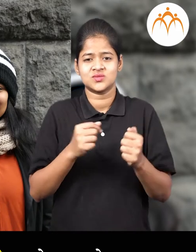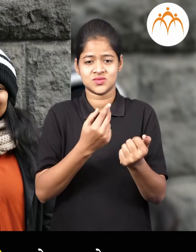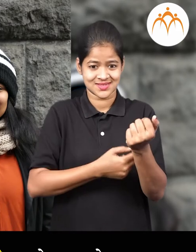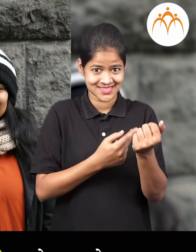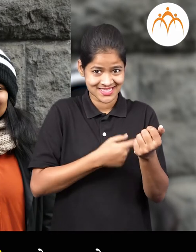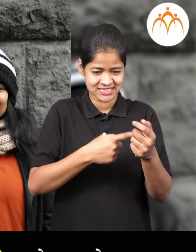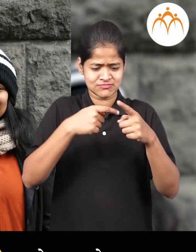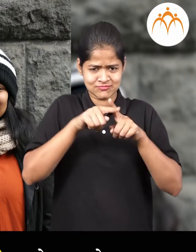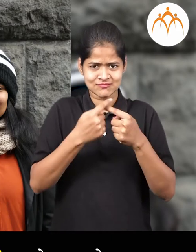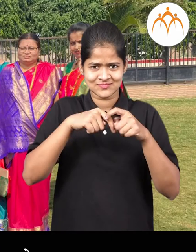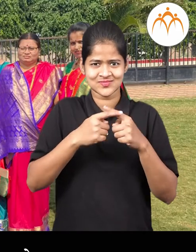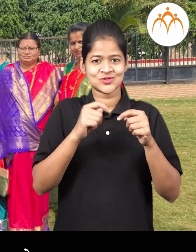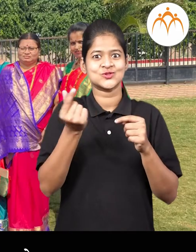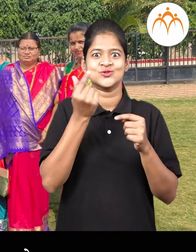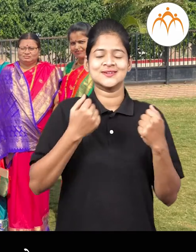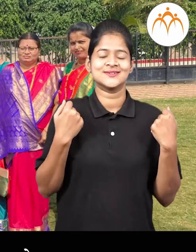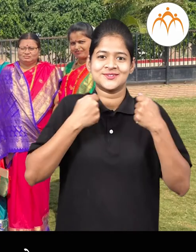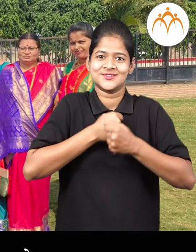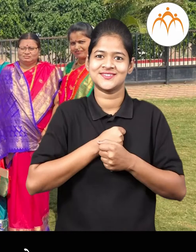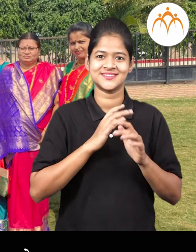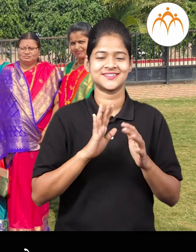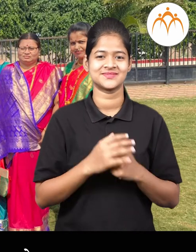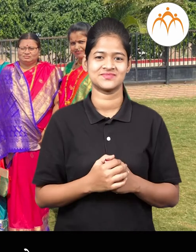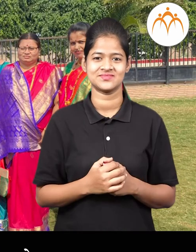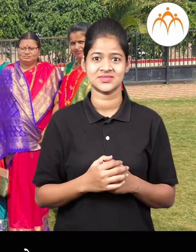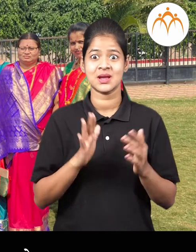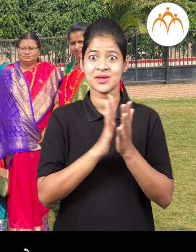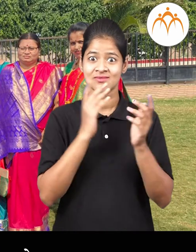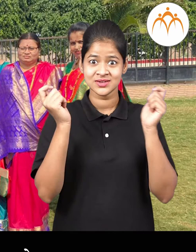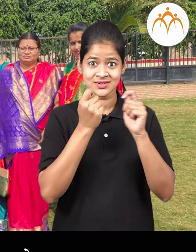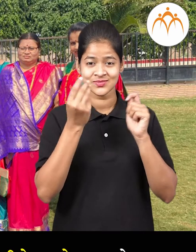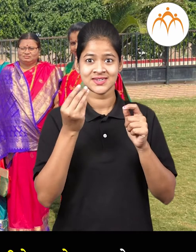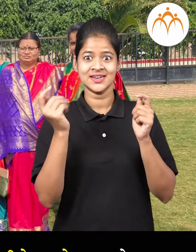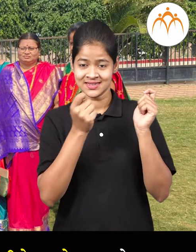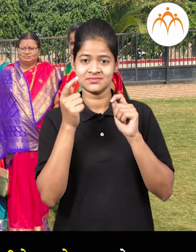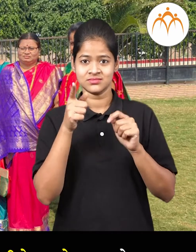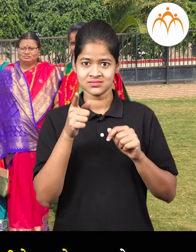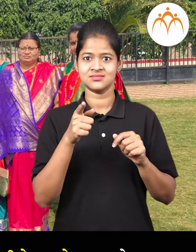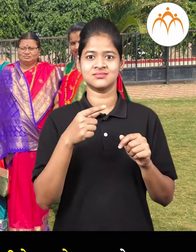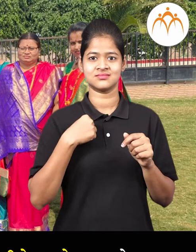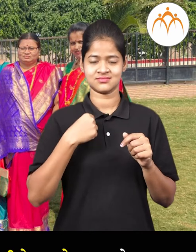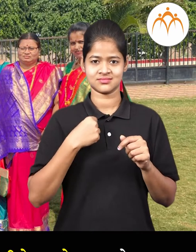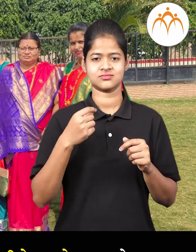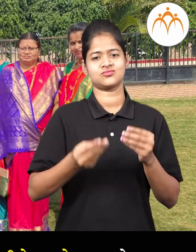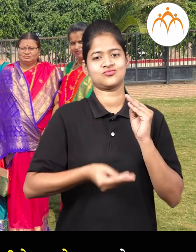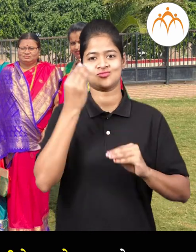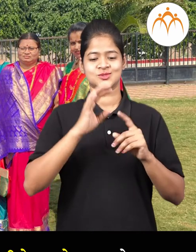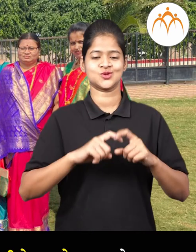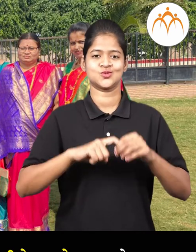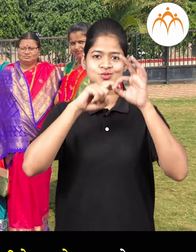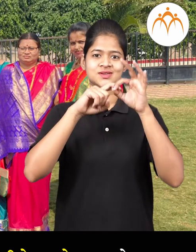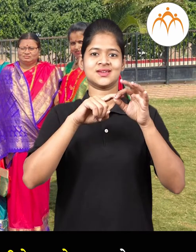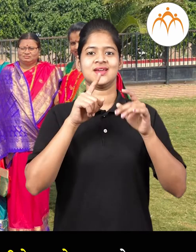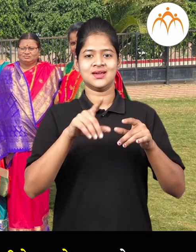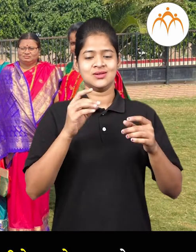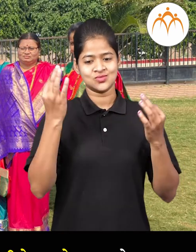चे कपडे वापरतो काही वेडा सण आणी उच्छव साजर करताना अपन जास्त चांगले नवीन किमा